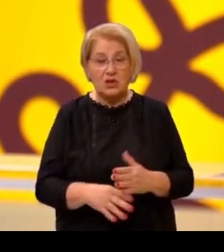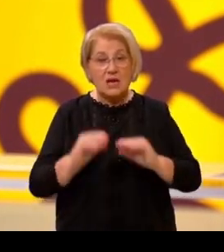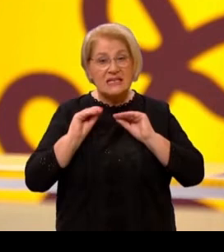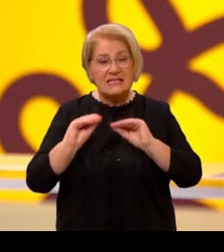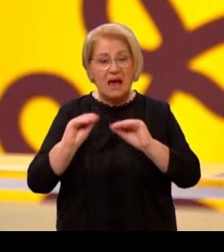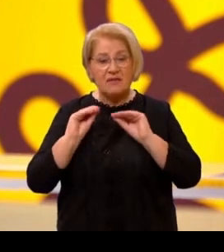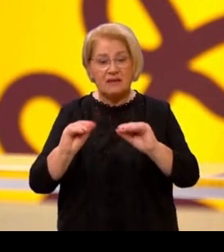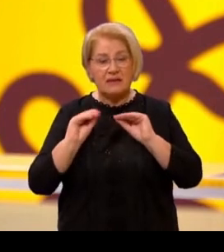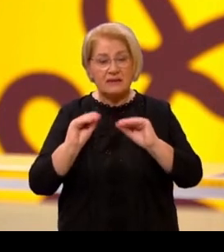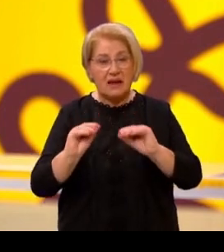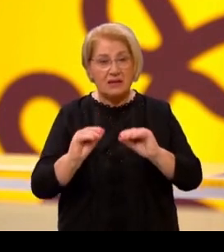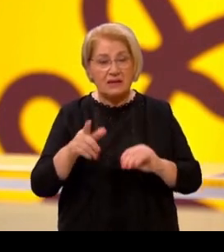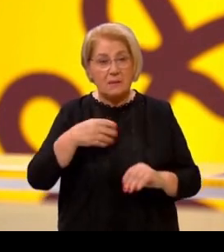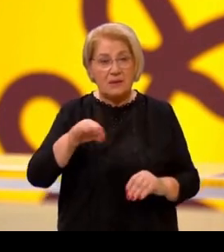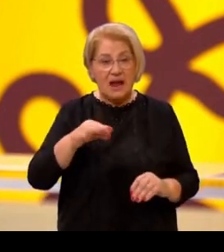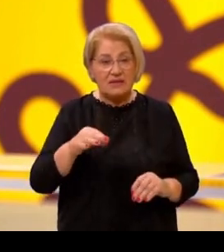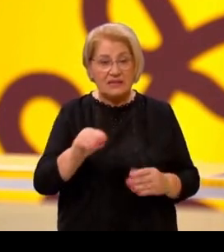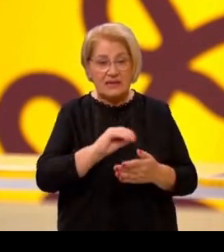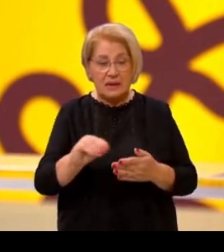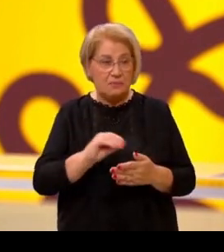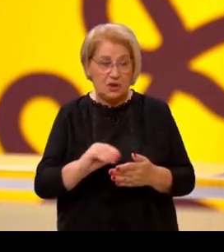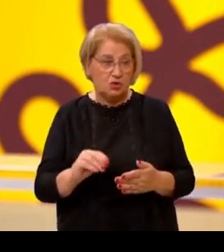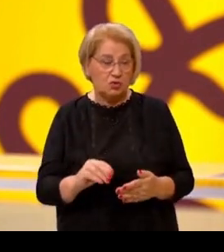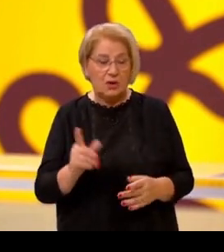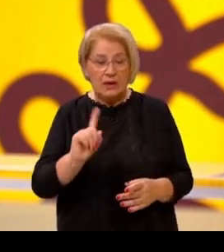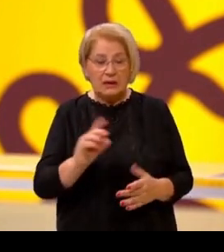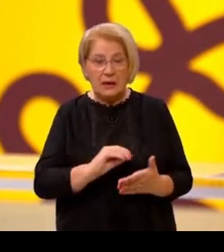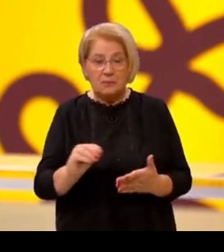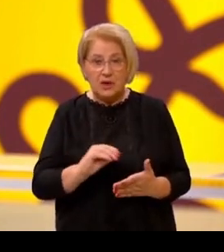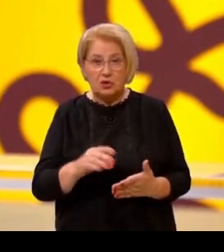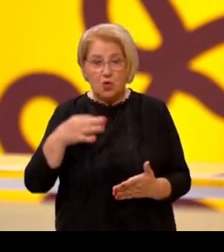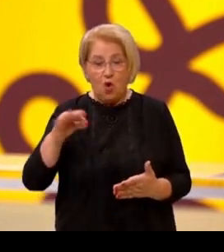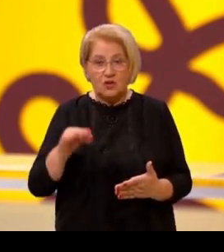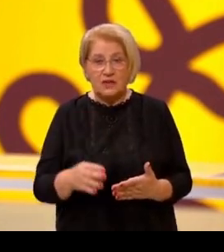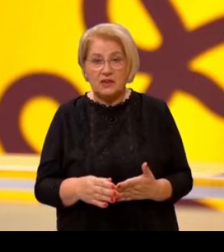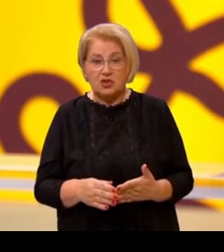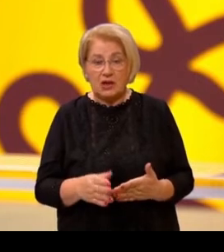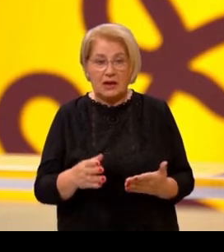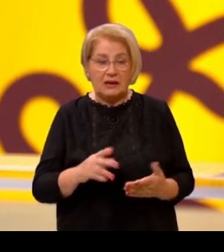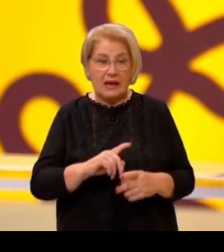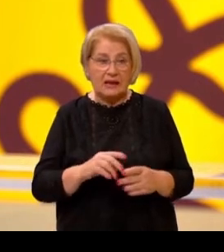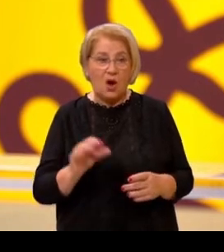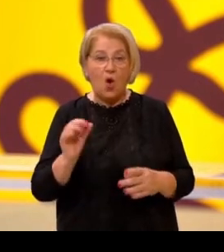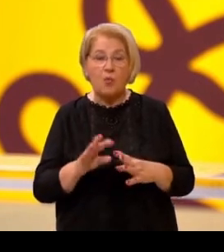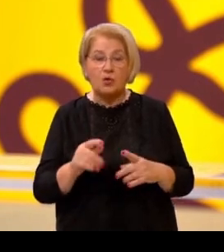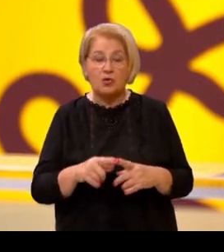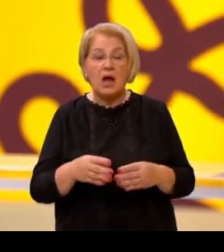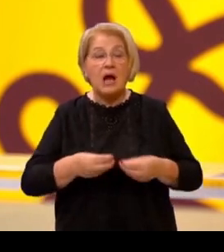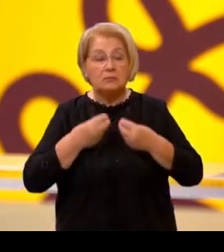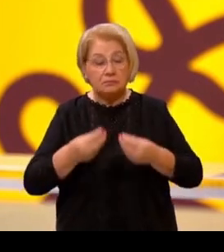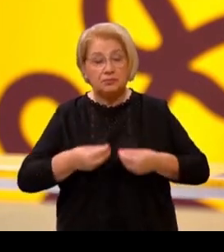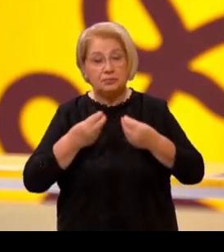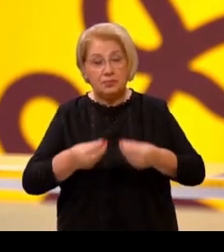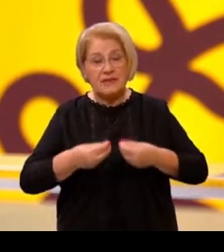odavno, znači, naši pravnici ne pišu sada neke pravničke, odjetničke akte, oporuke, ali daju savjete